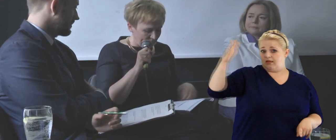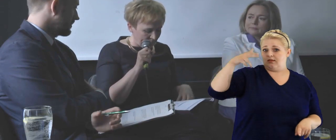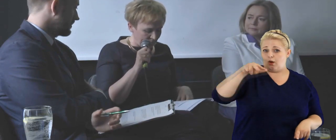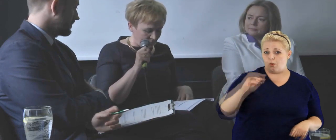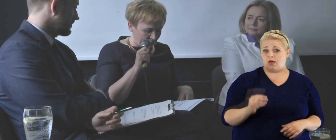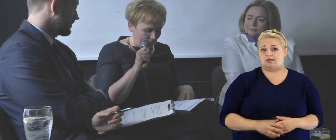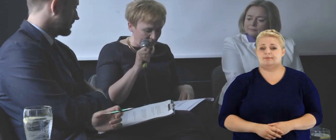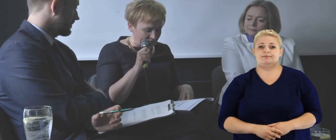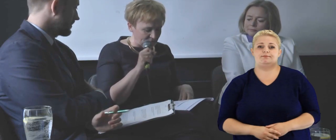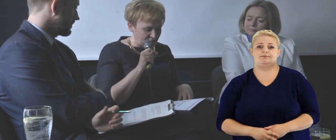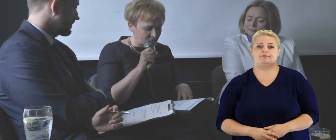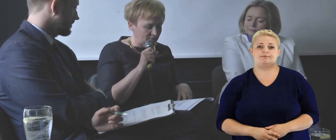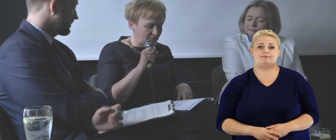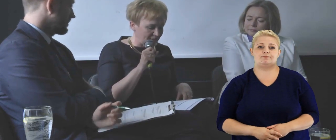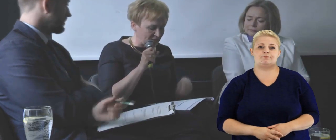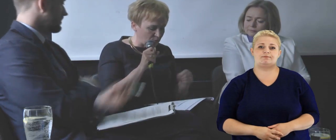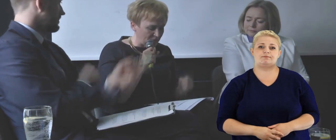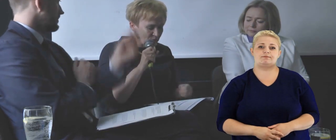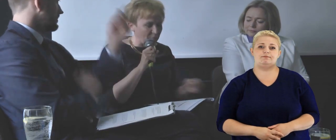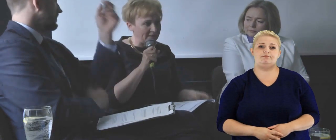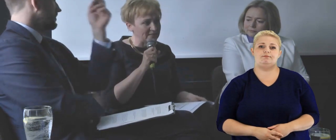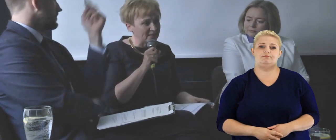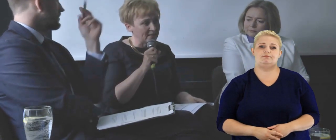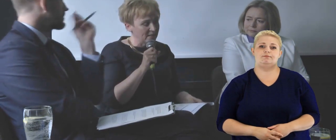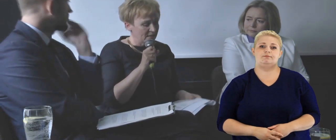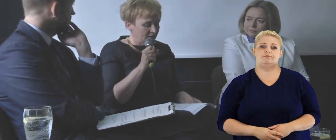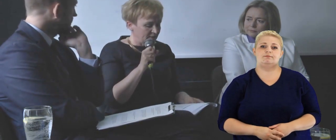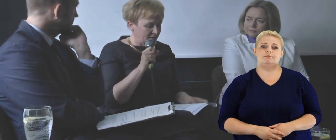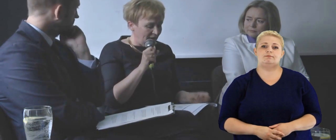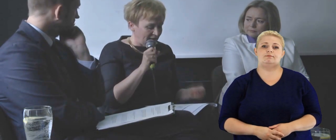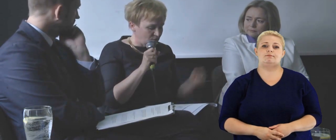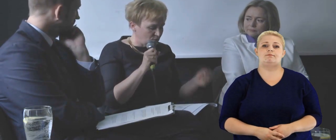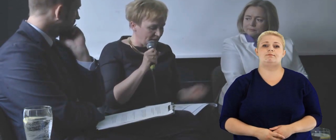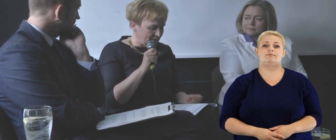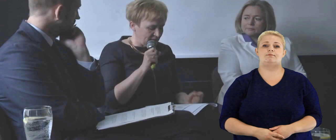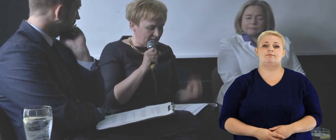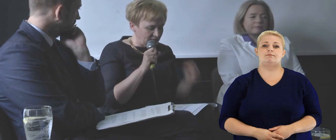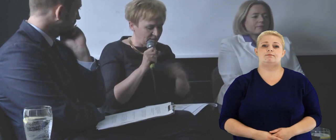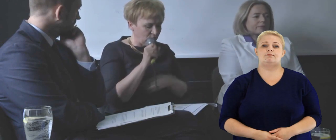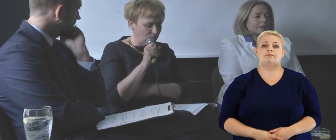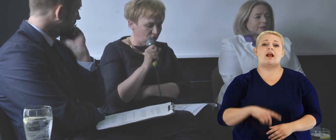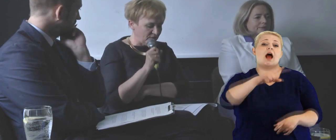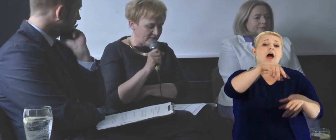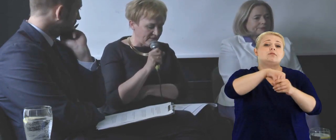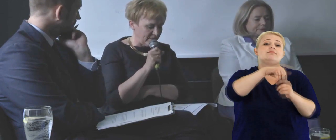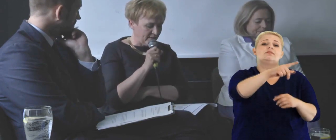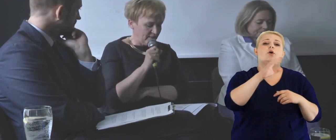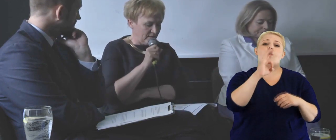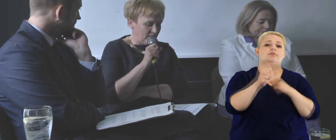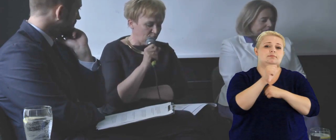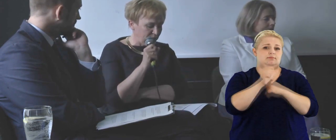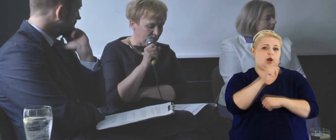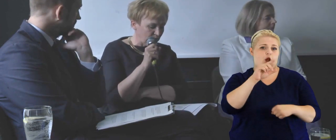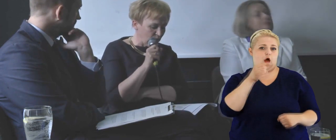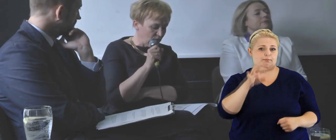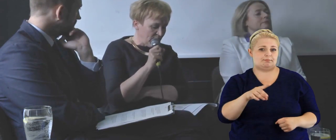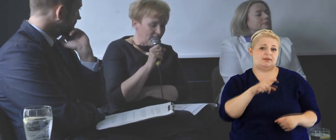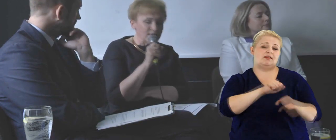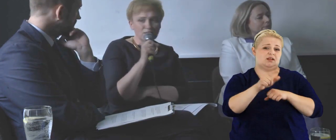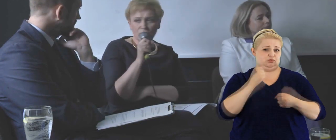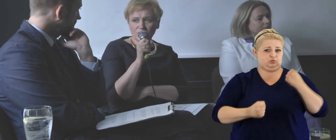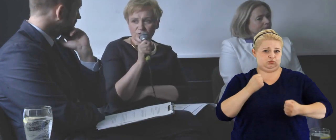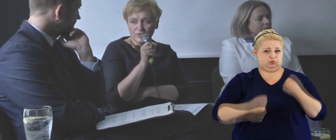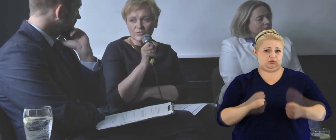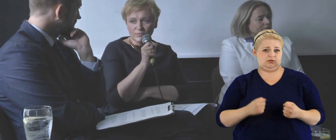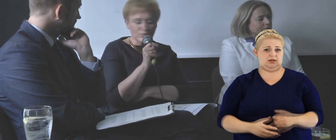Oczywiście mamy też Radę Unii Europejskiej, ale tutaj jeśli chodzi o kwestie lobbingu,